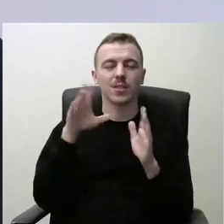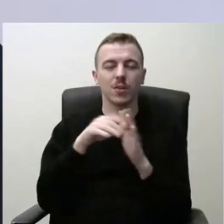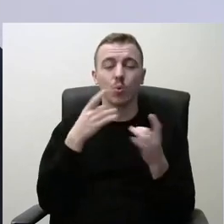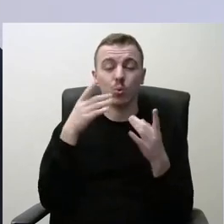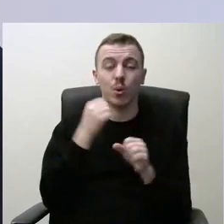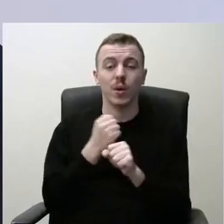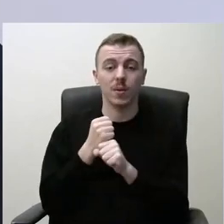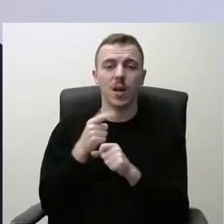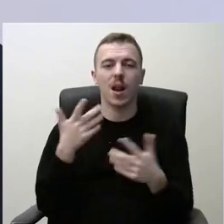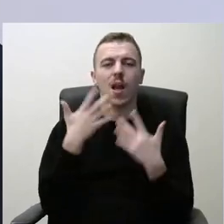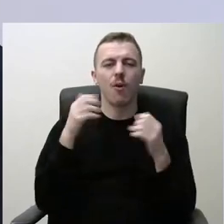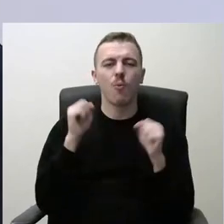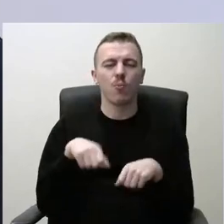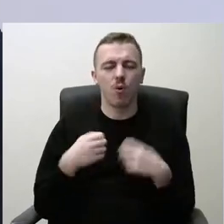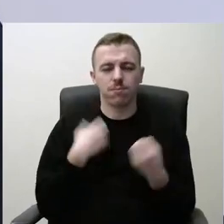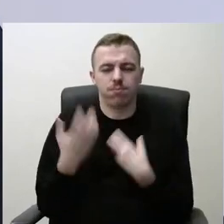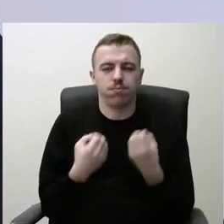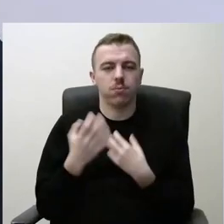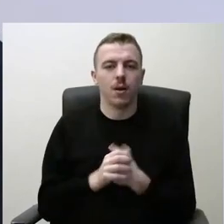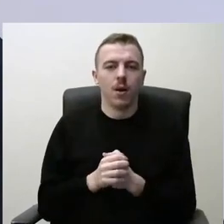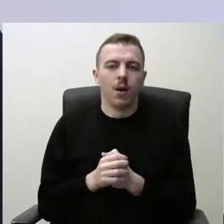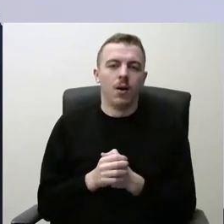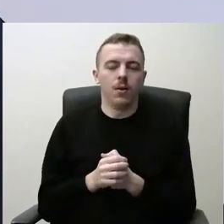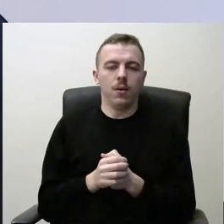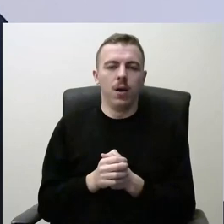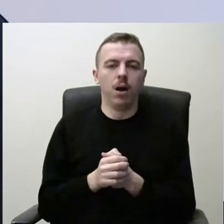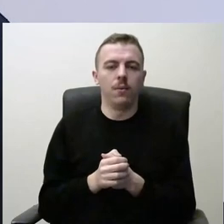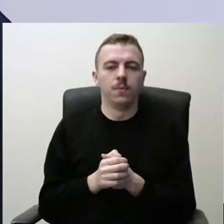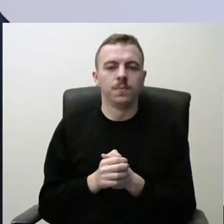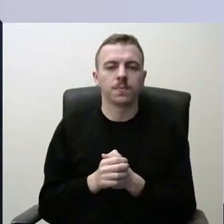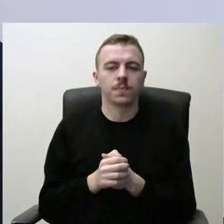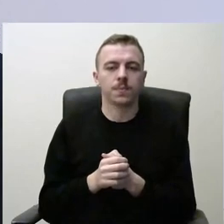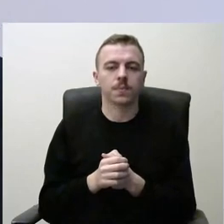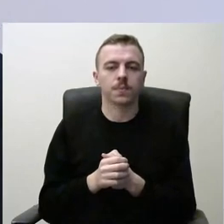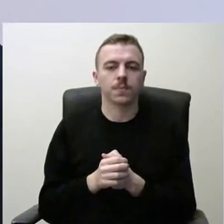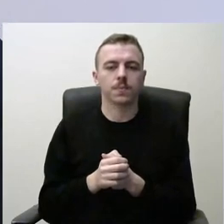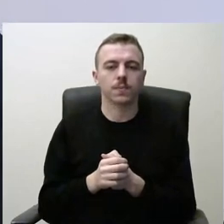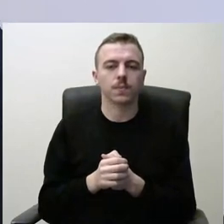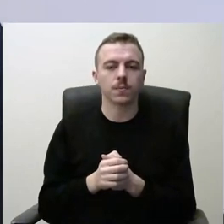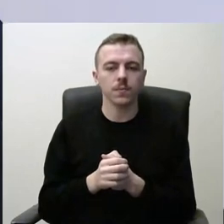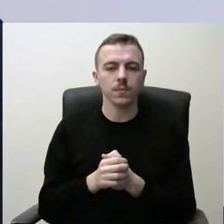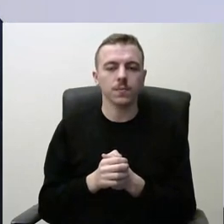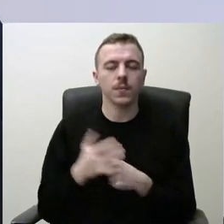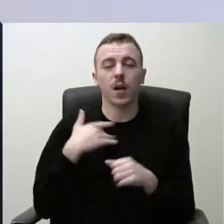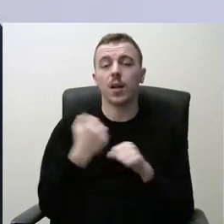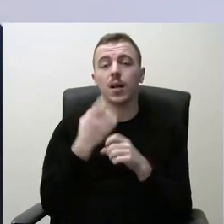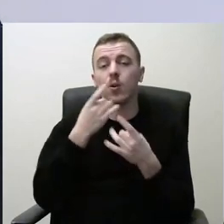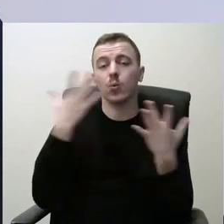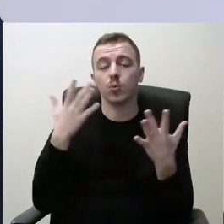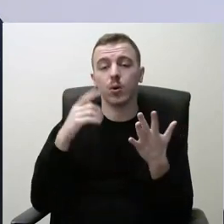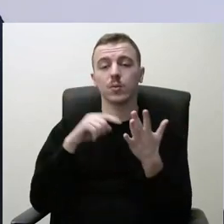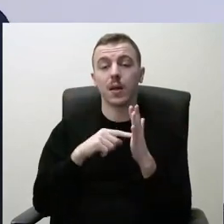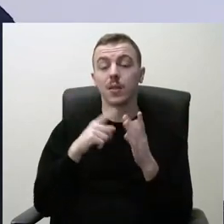jie lengviau galėtų save realizuoti. Galbūt reikėtų užtikrinti kultūros pasą ne tik tai